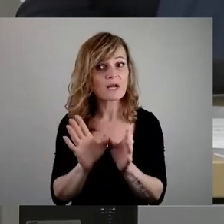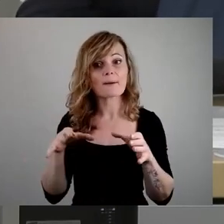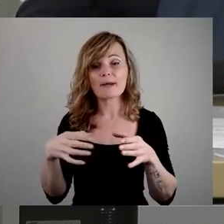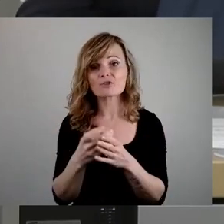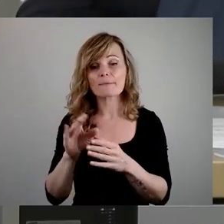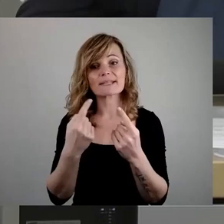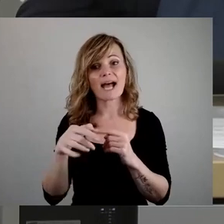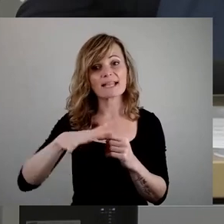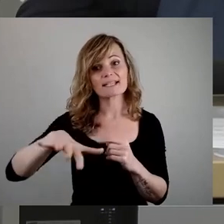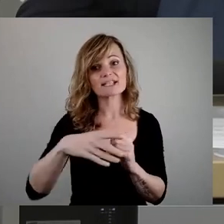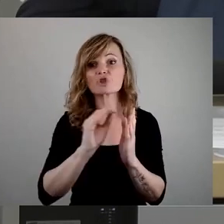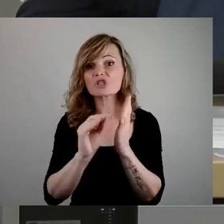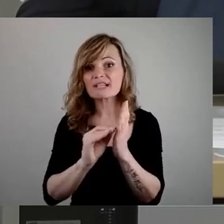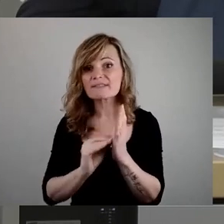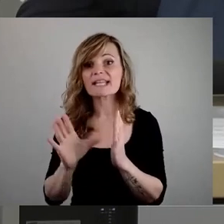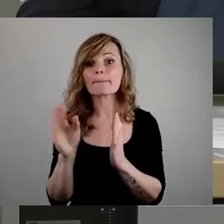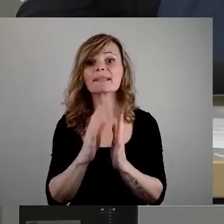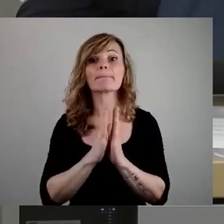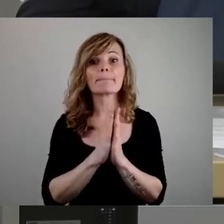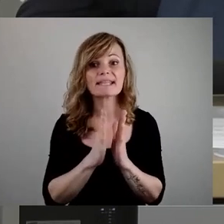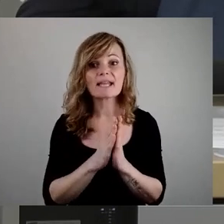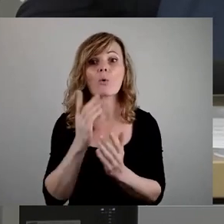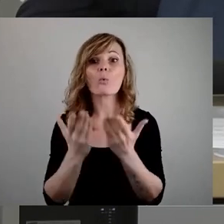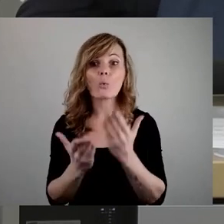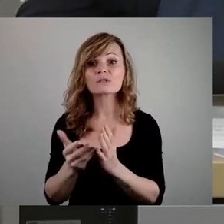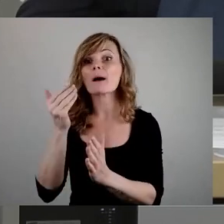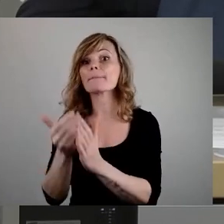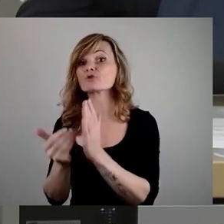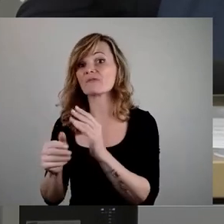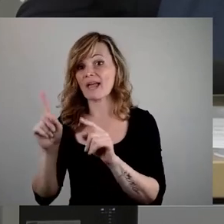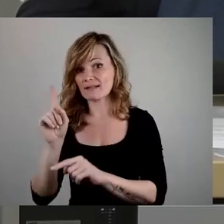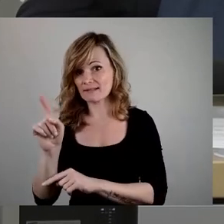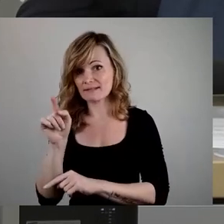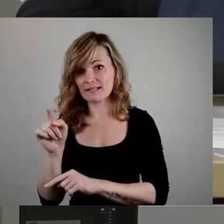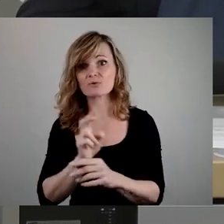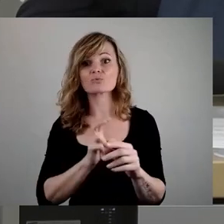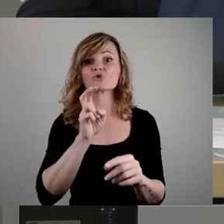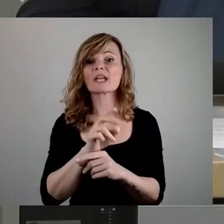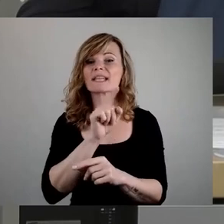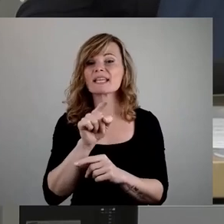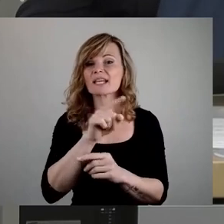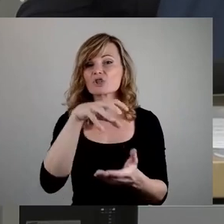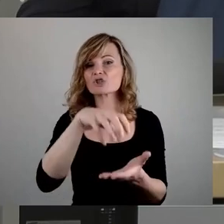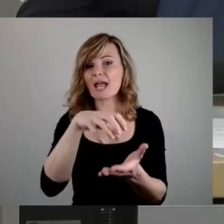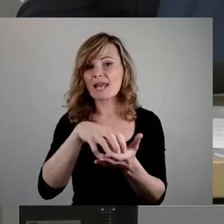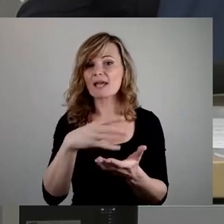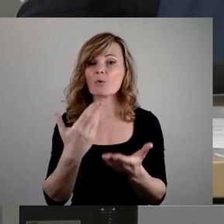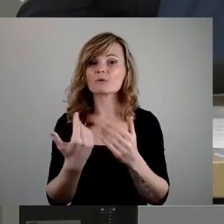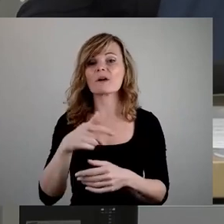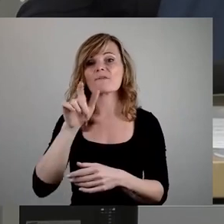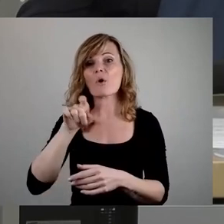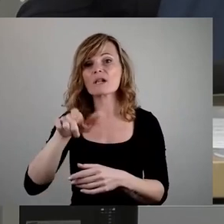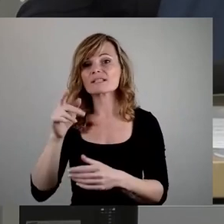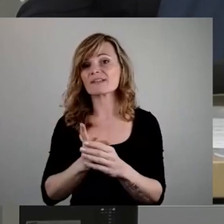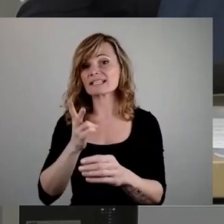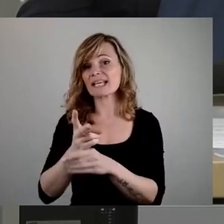anderen, schriftlich mit Bitten oder Beschwerden, an die zuständigen Stellen und an die Volksvertretung zu